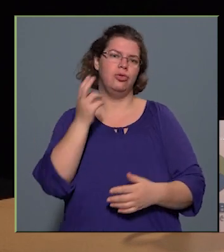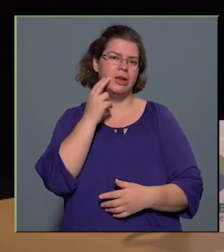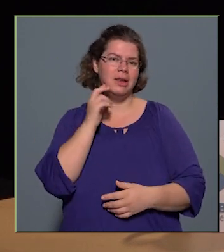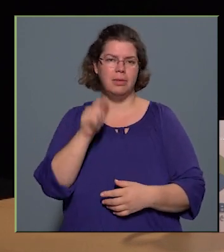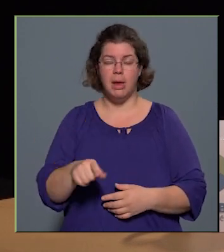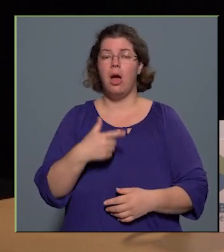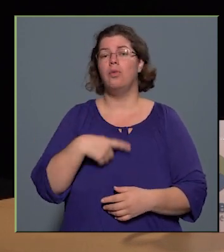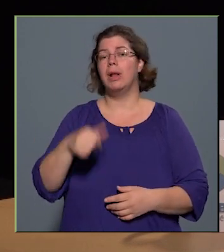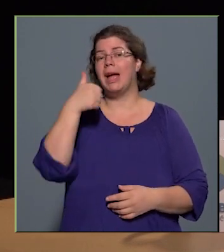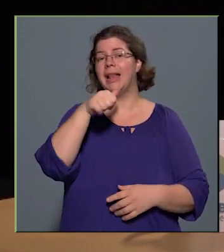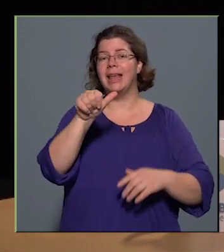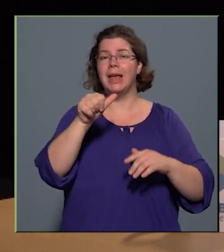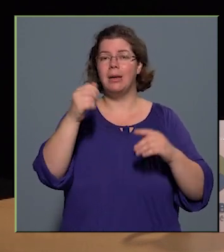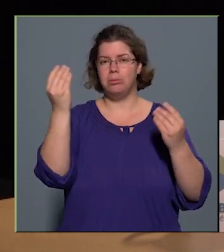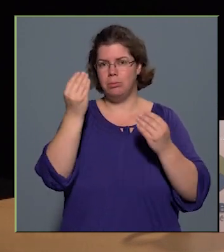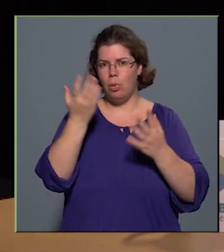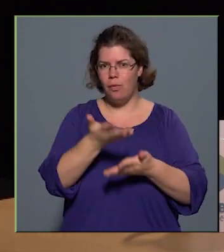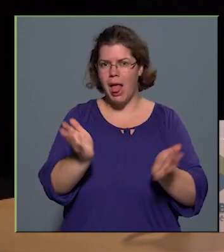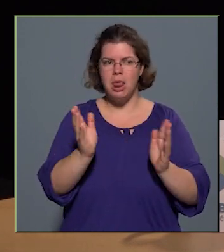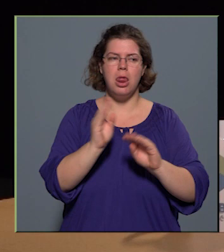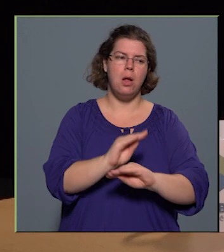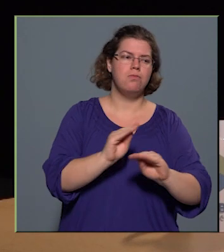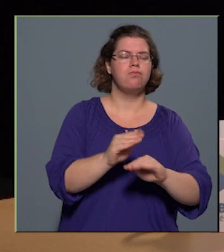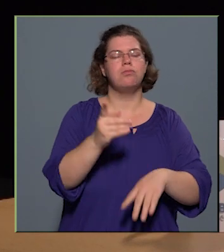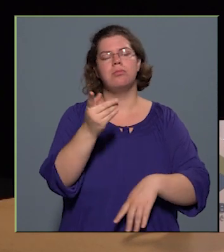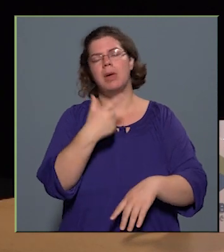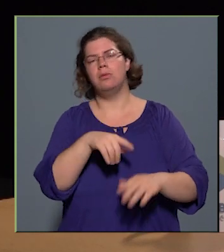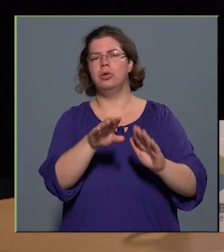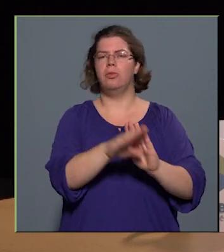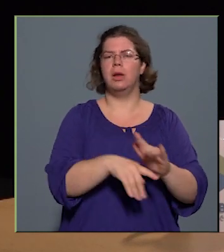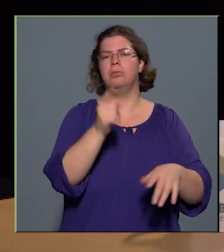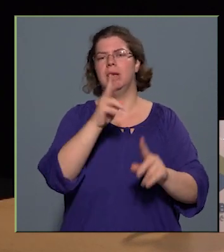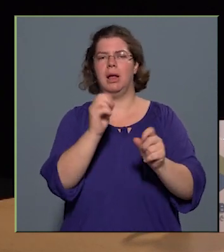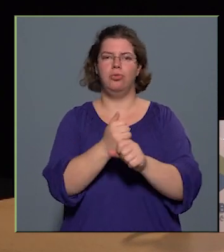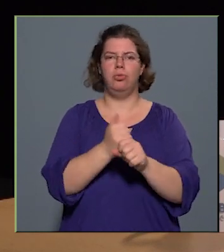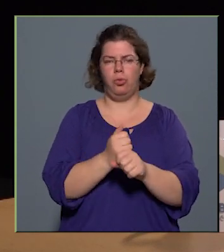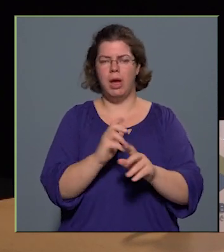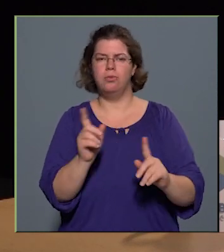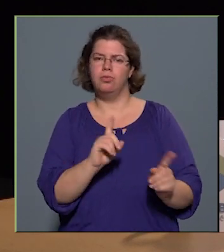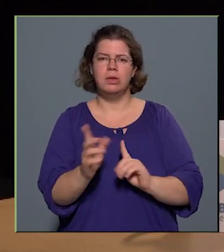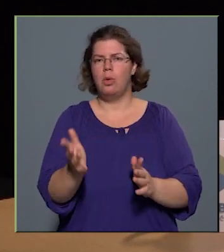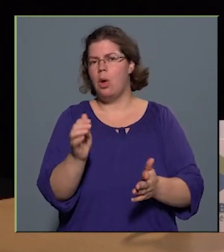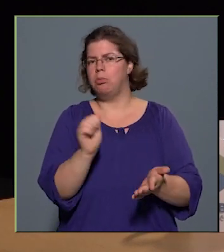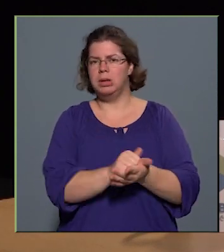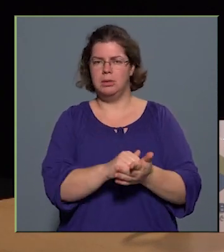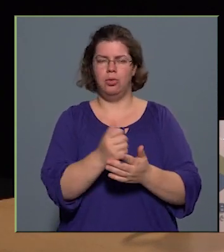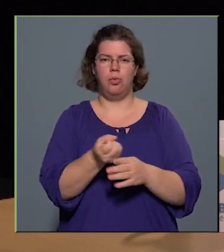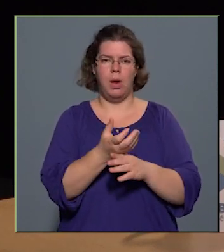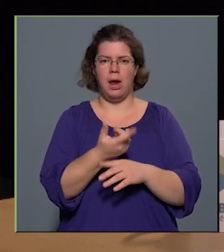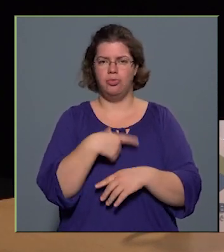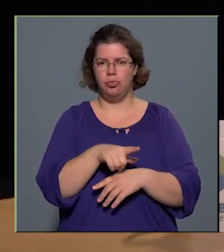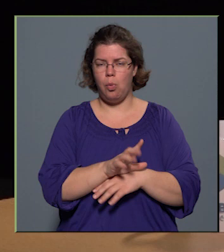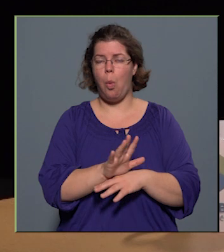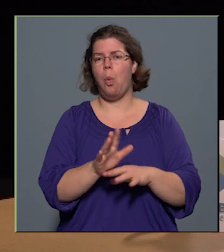a népművelők, akik meg voltak a feladatok, mit kell csinálni, viszonylag biztos forrással rendelekeztek,